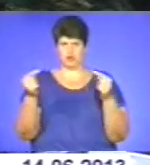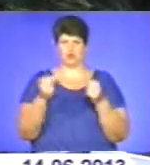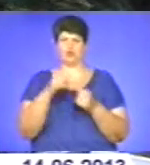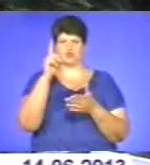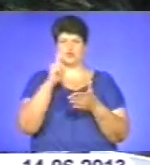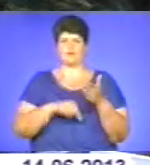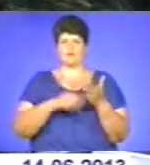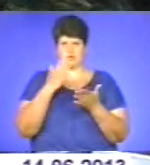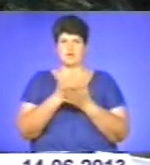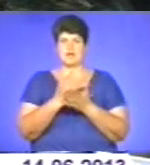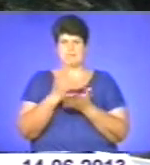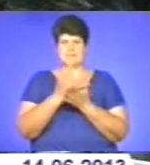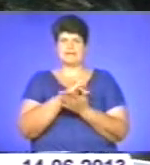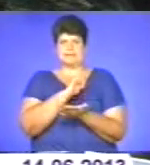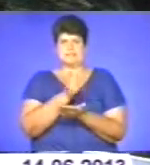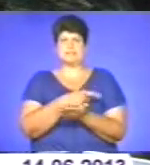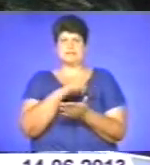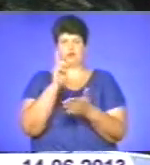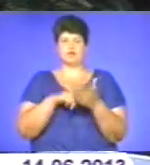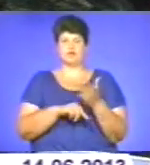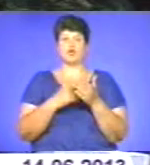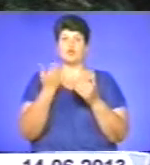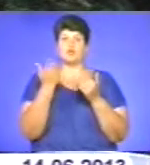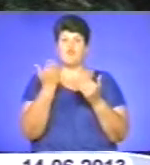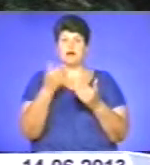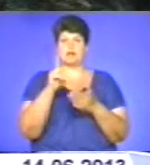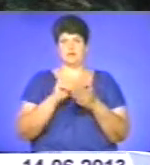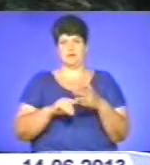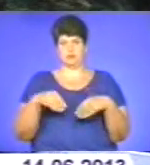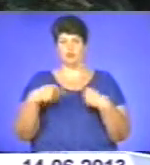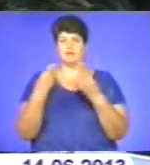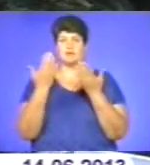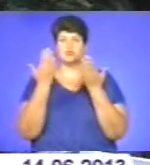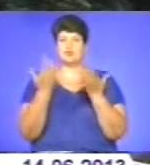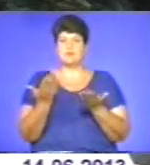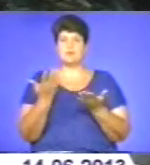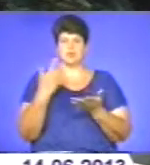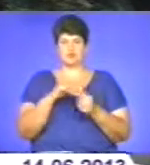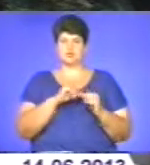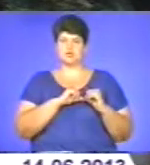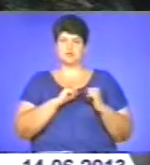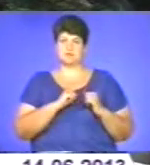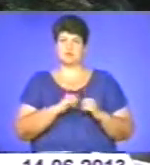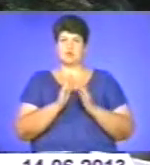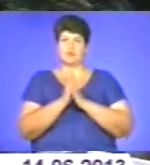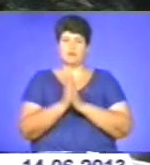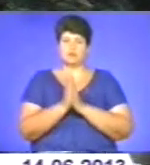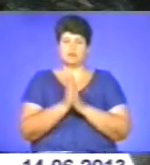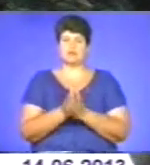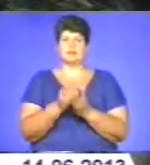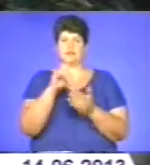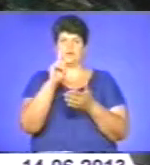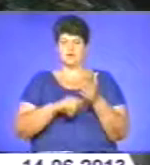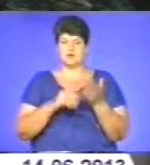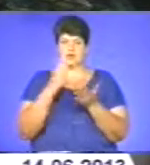казав, майте сильну віру і повірю ваше буде вам. Якщо ми йдемо з вірою, з щирою молитвою, з надією